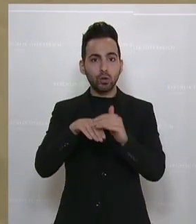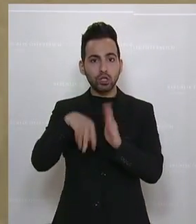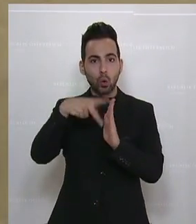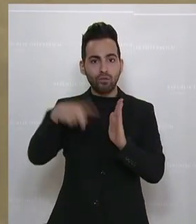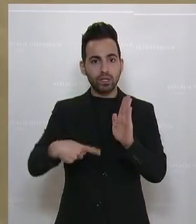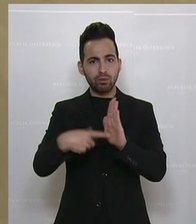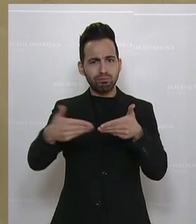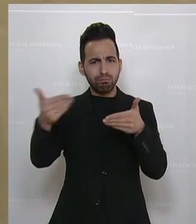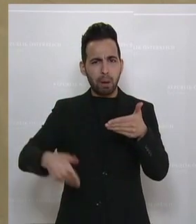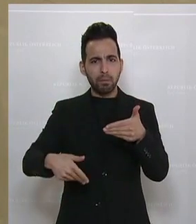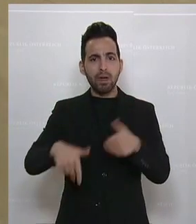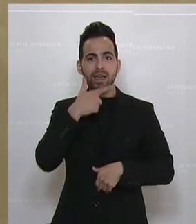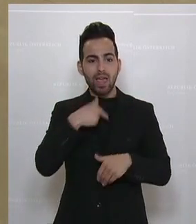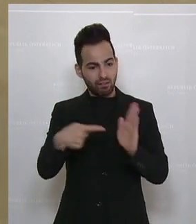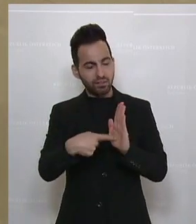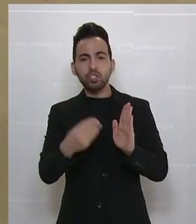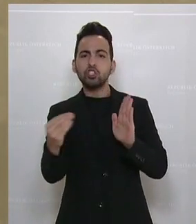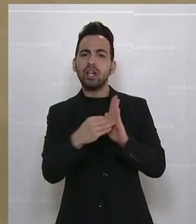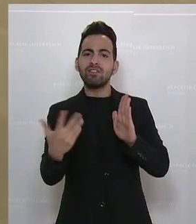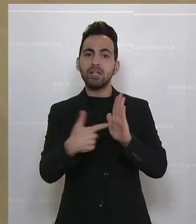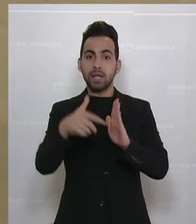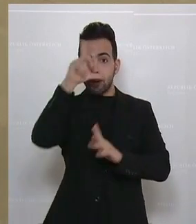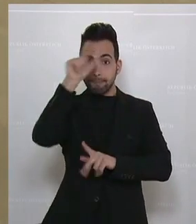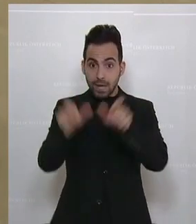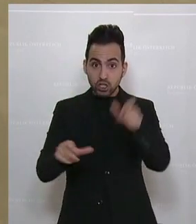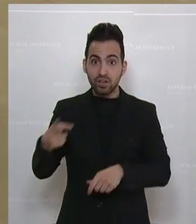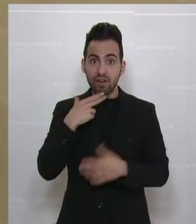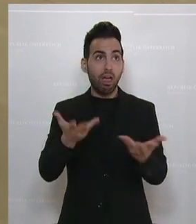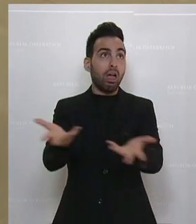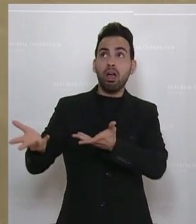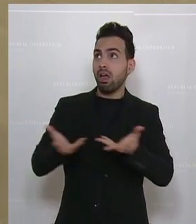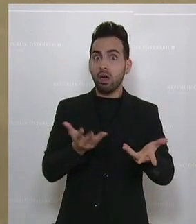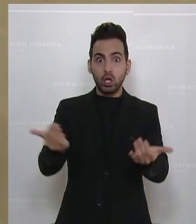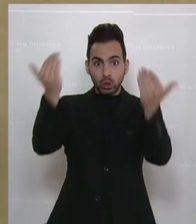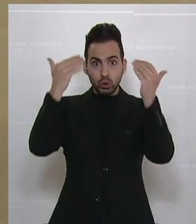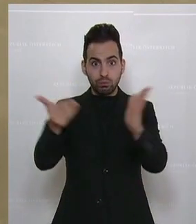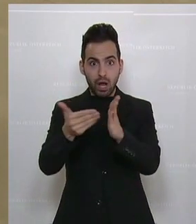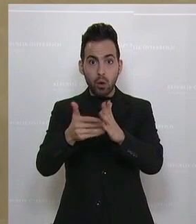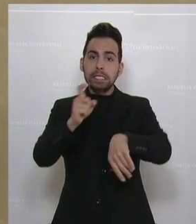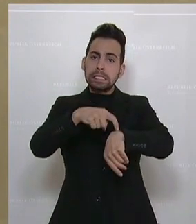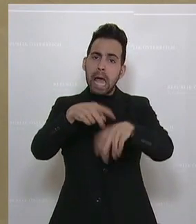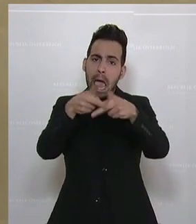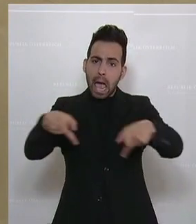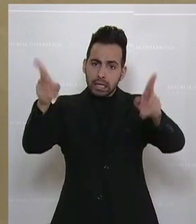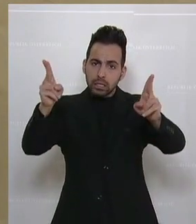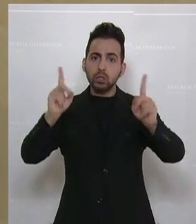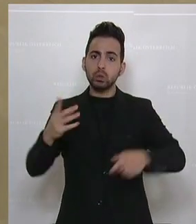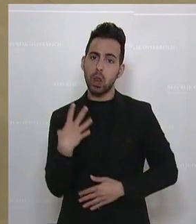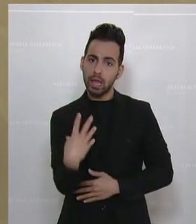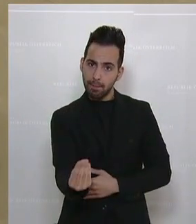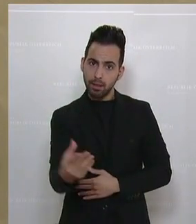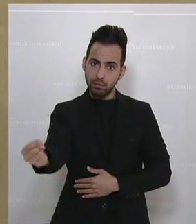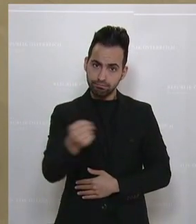Die Genfer Flüchtlingskonvention sagt, Menschen, die Schutz suchen, Schutz auf Zeit bieten und das